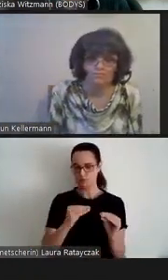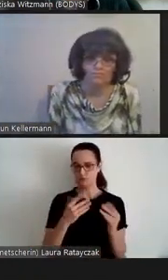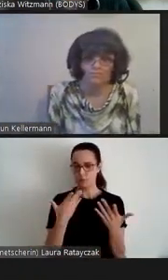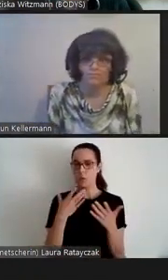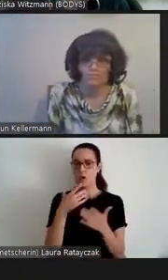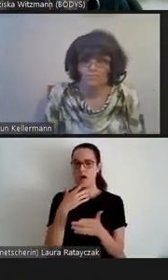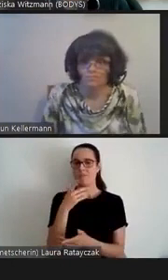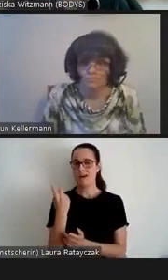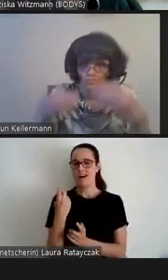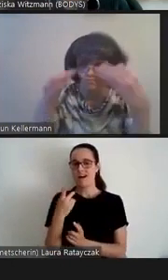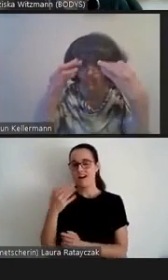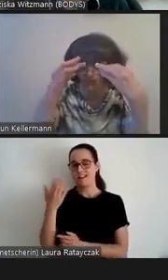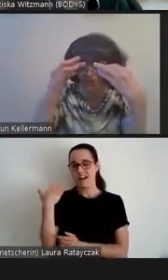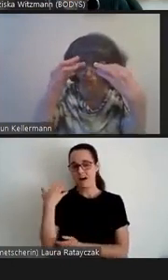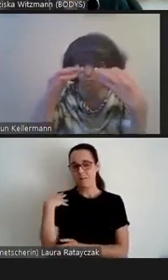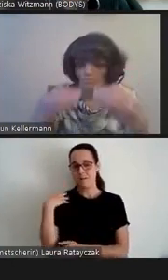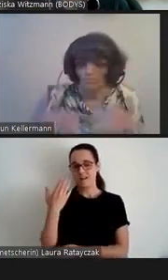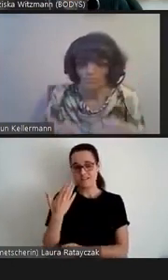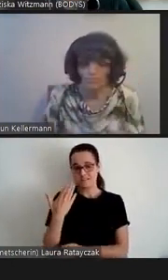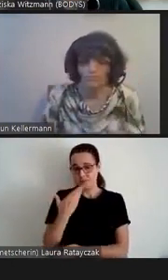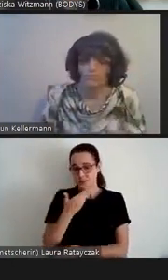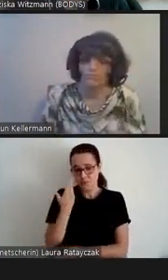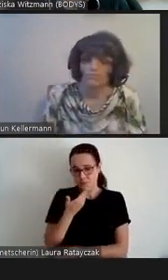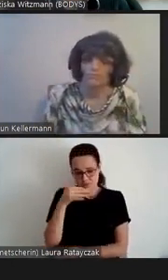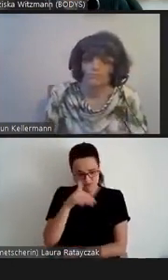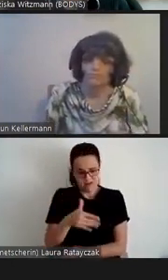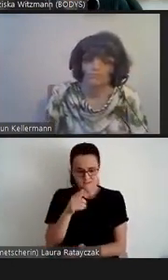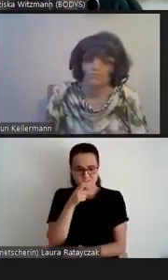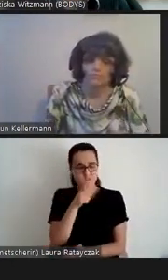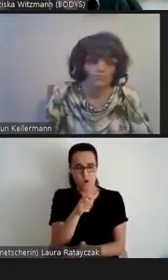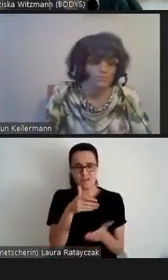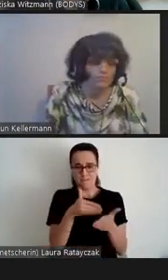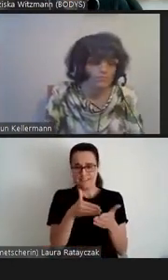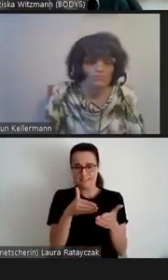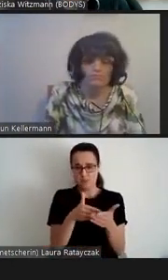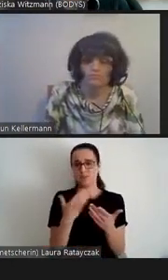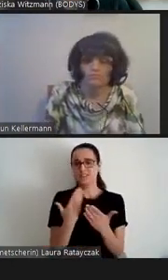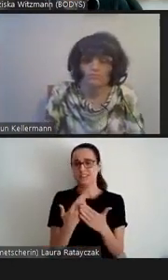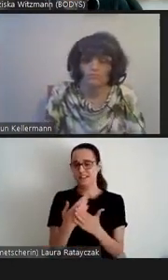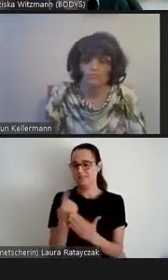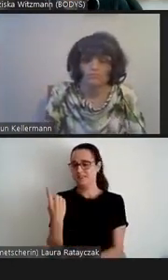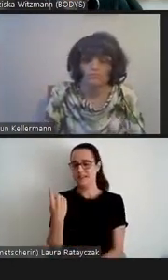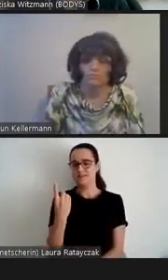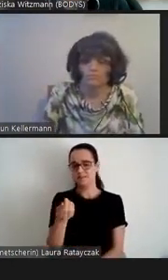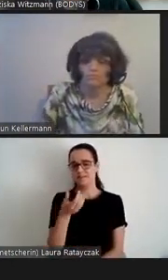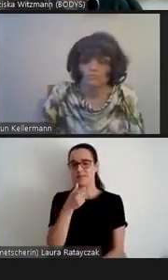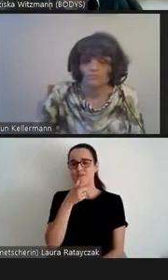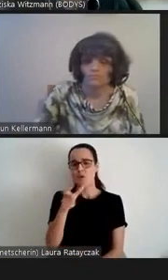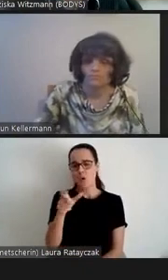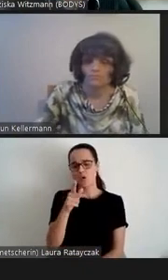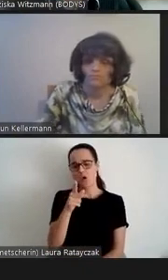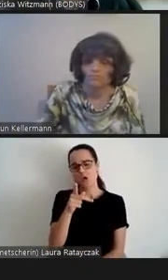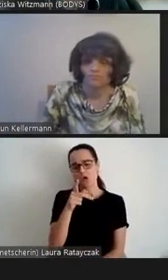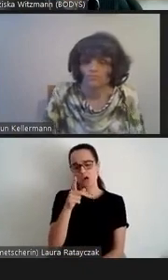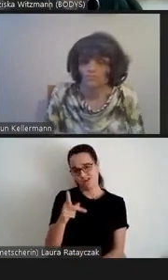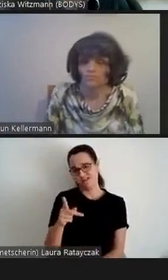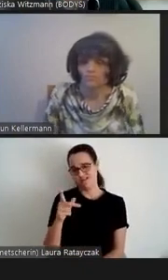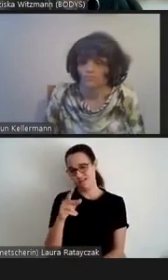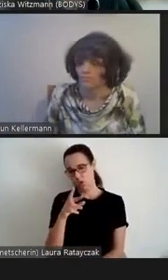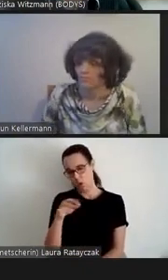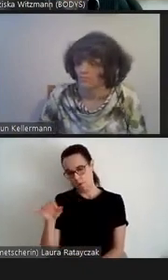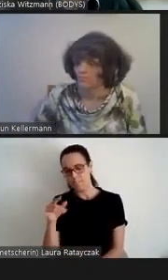noch nicht zur Verfügung. Deshalb verwendet er das Wort mit K.